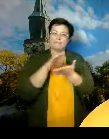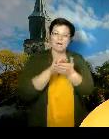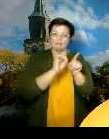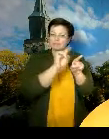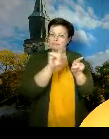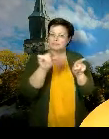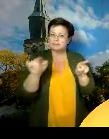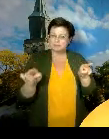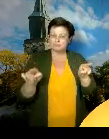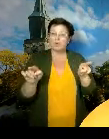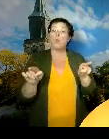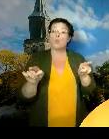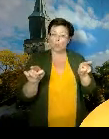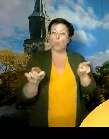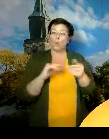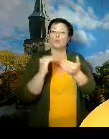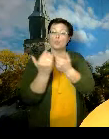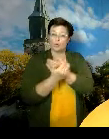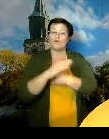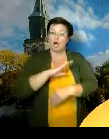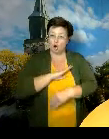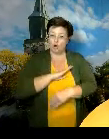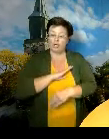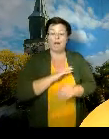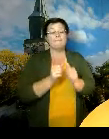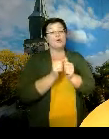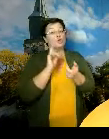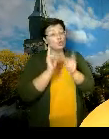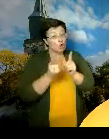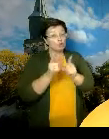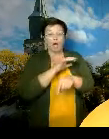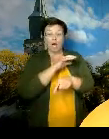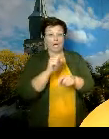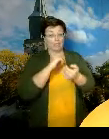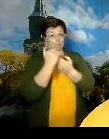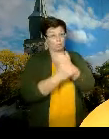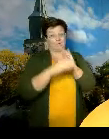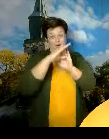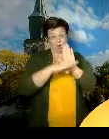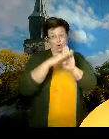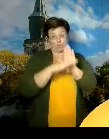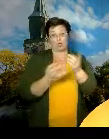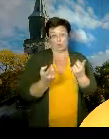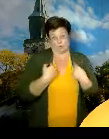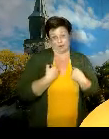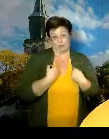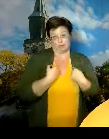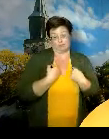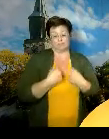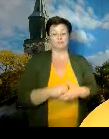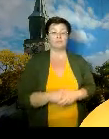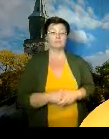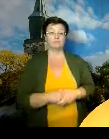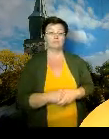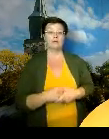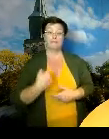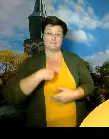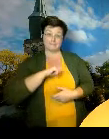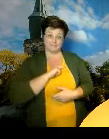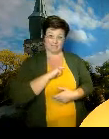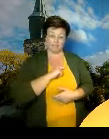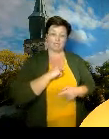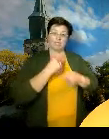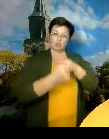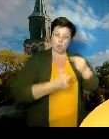ne on turvallisia kunhan siellä noudatetaan näitä turvallisuusohjeistuksia. Me toimimme ja